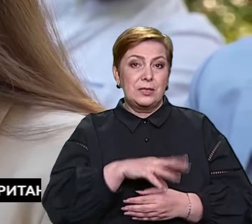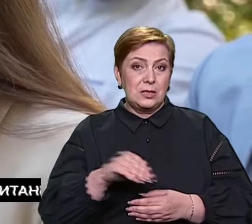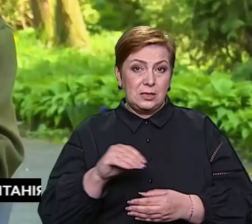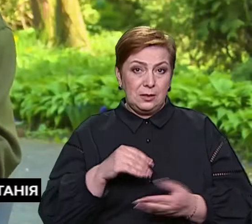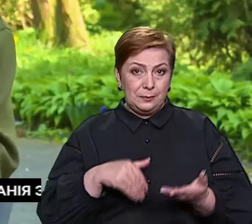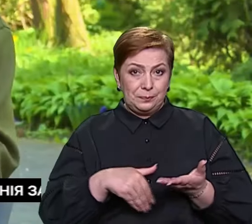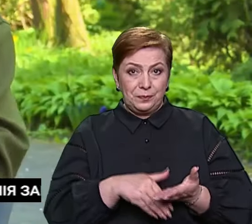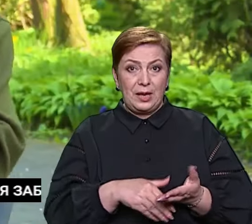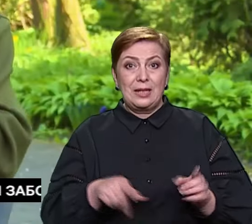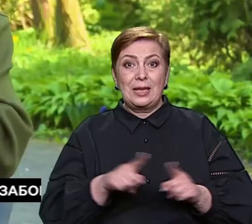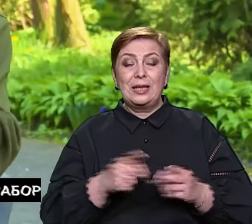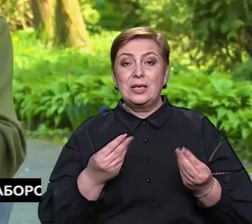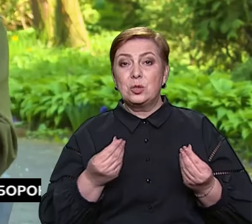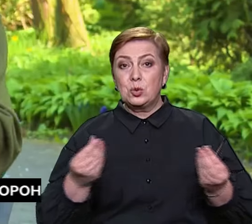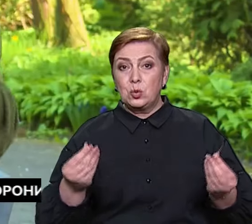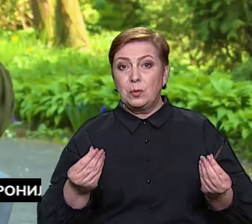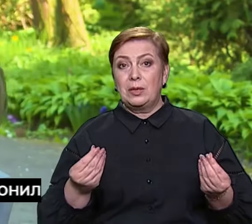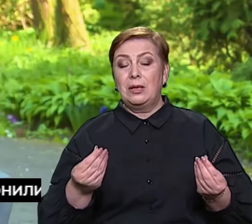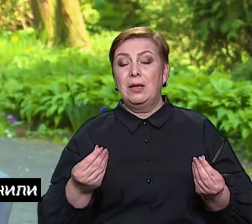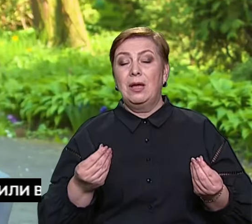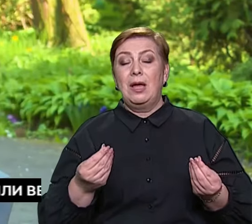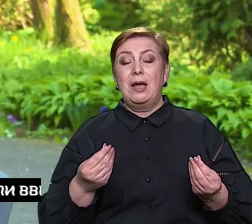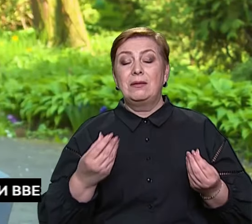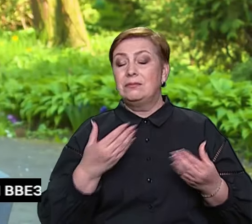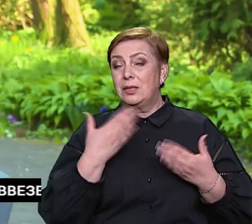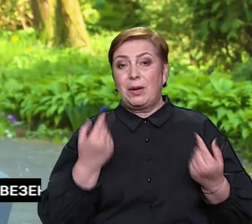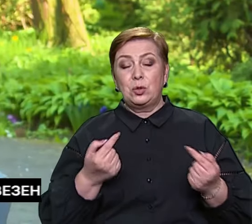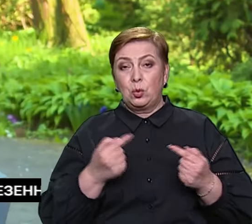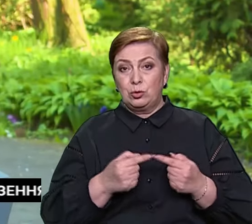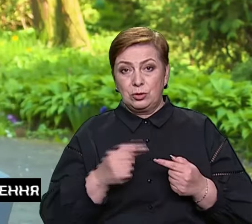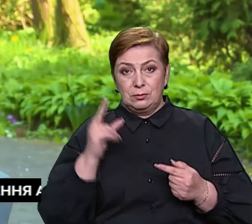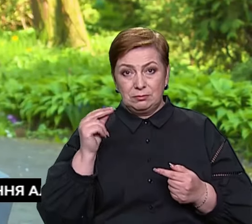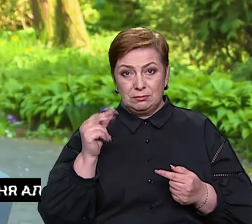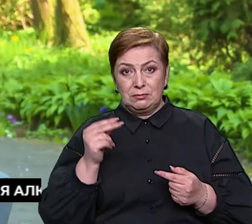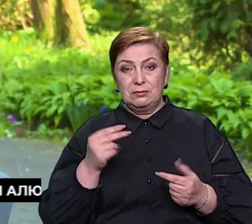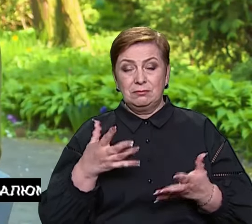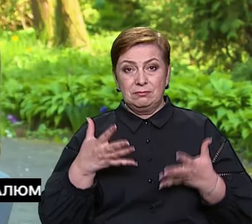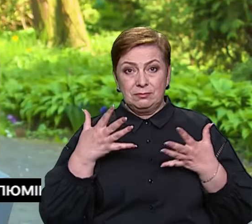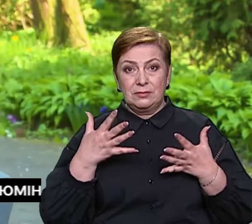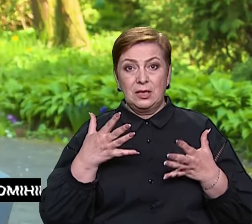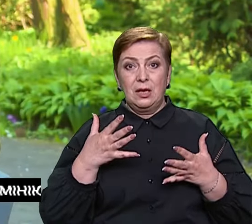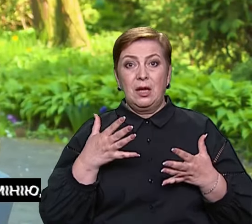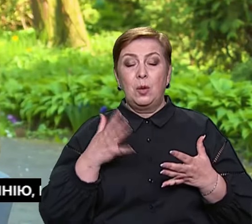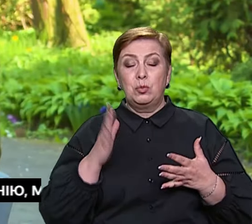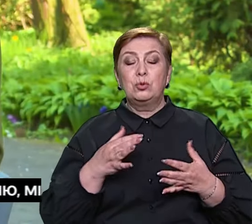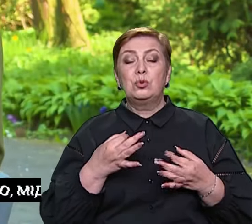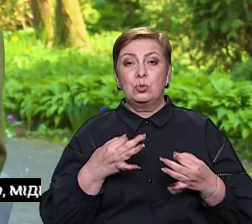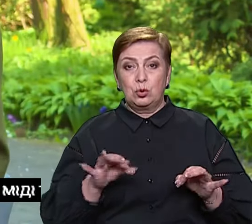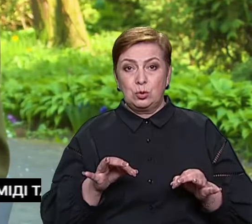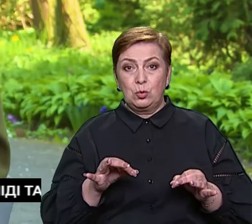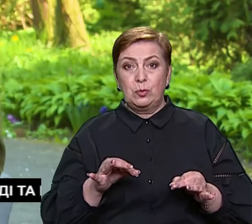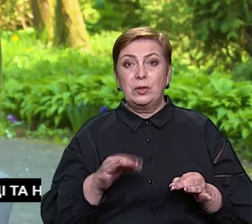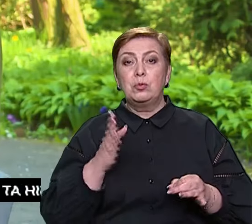Що такі суми, скажімо так, такі, тому що немає точної такі суми, вони зрозуміли. І вони будуть доступні.